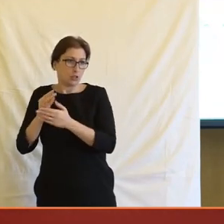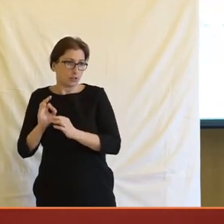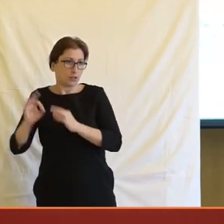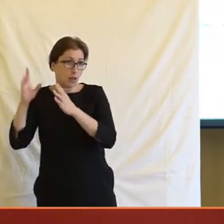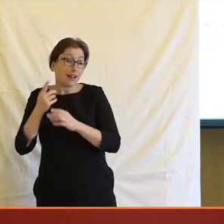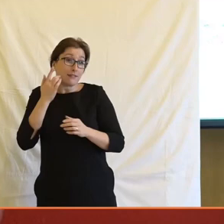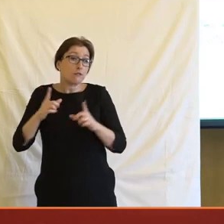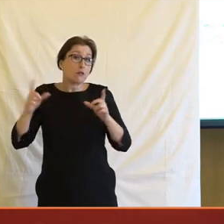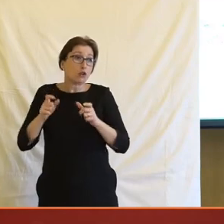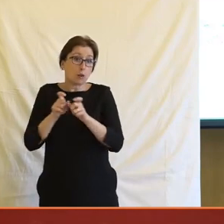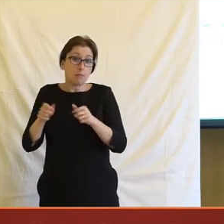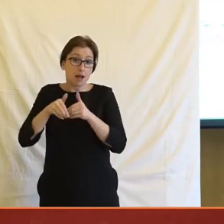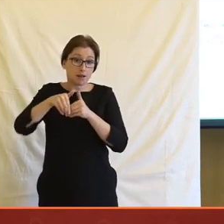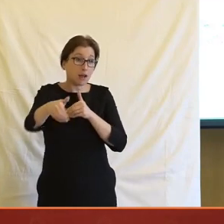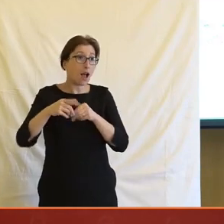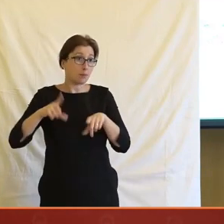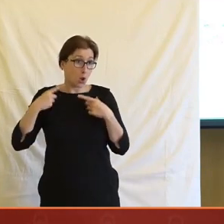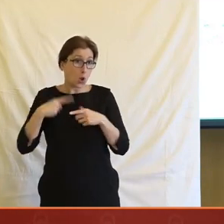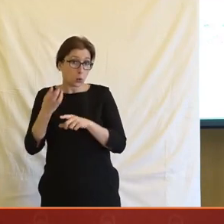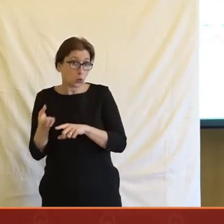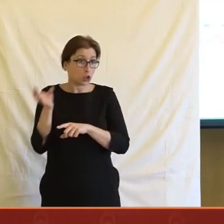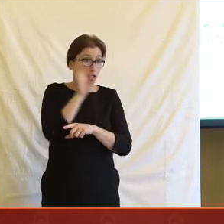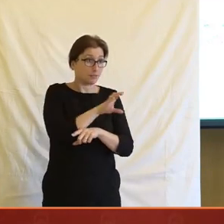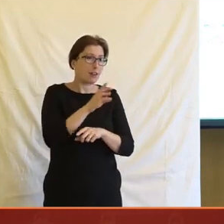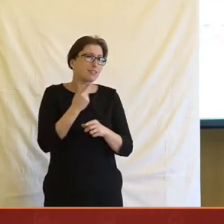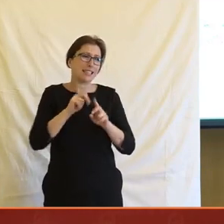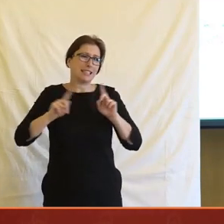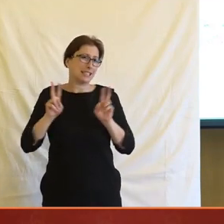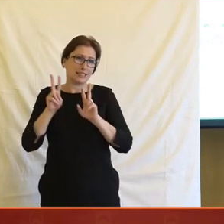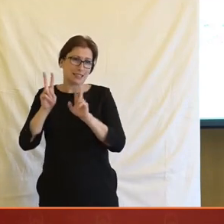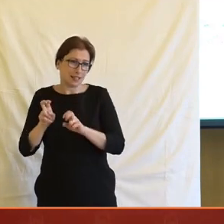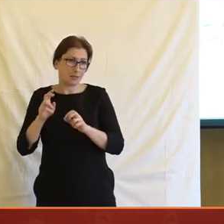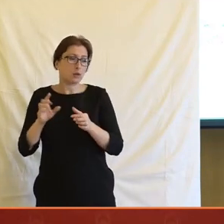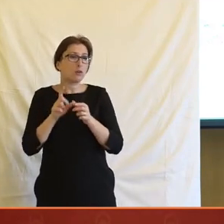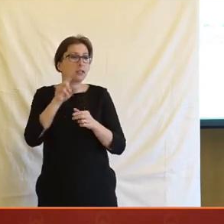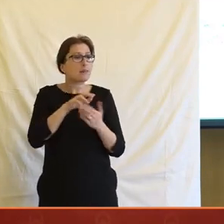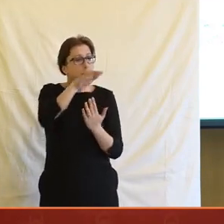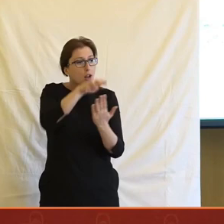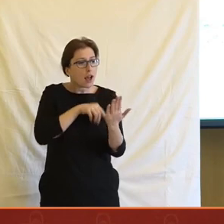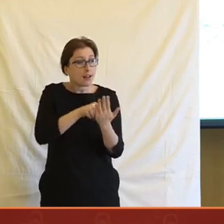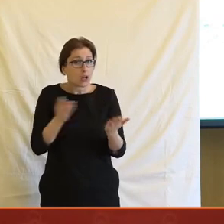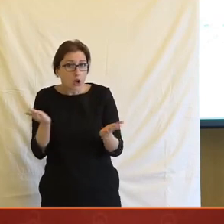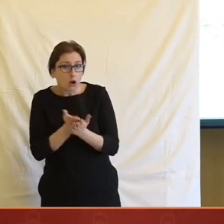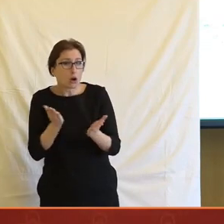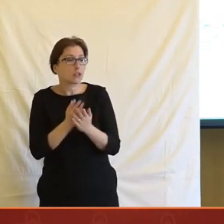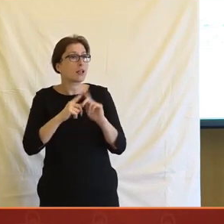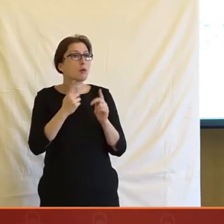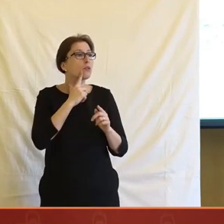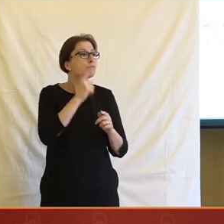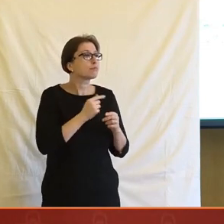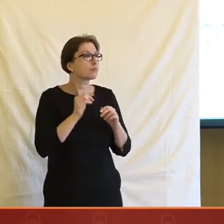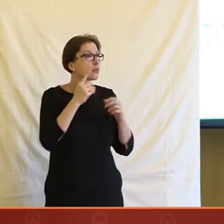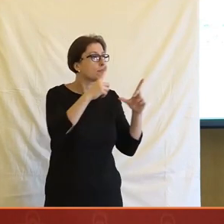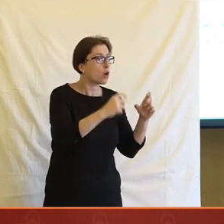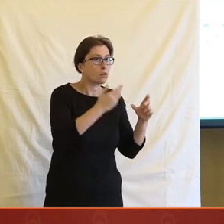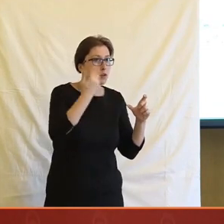vůbec fotobankové fotky měly používat jako ilustrační fotografie, ale to je zase dané tím, jak vypadají ty šablony těch článků a že jsme prostě zvyklí tam mít